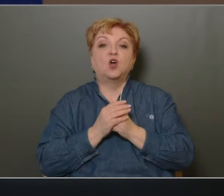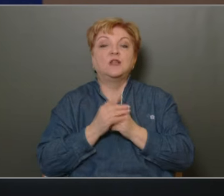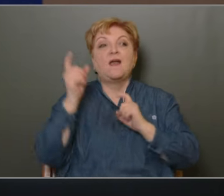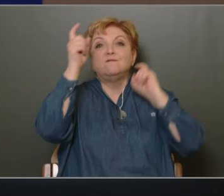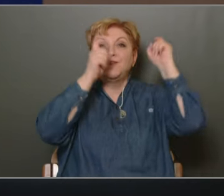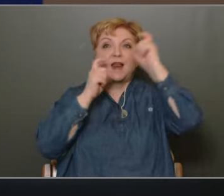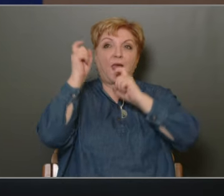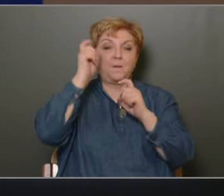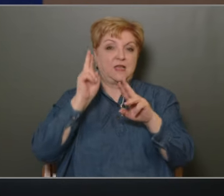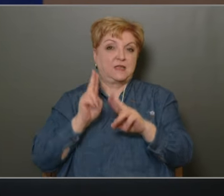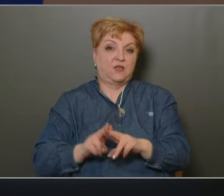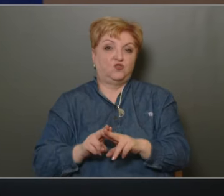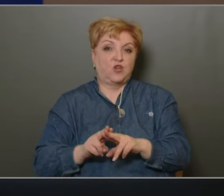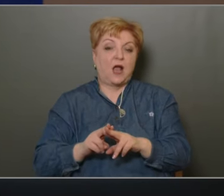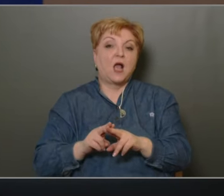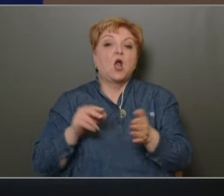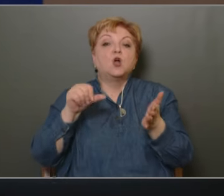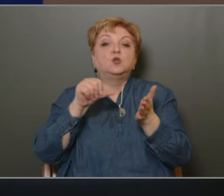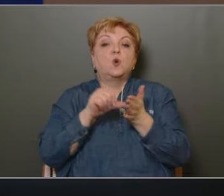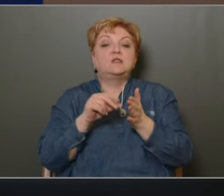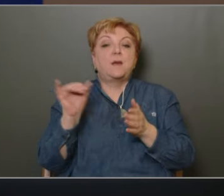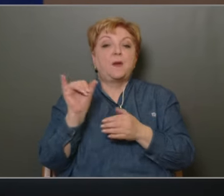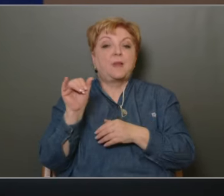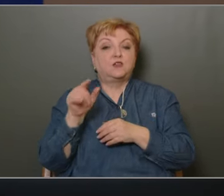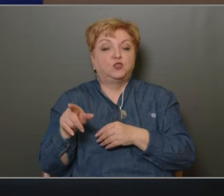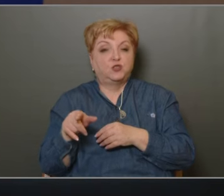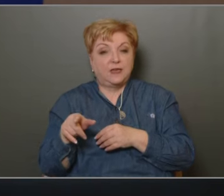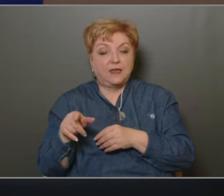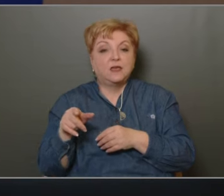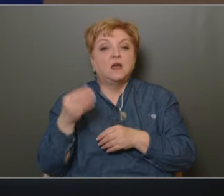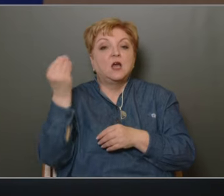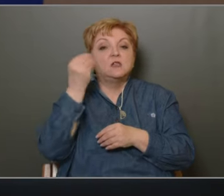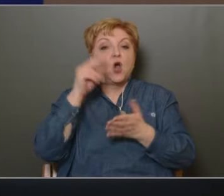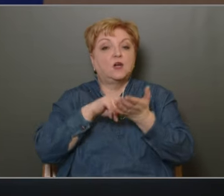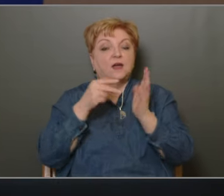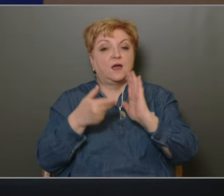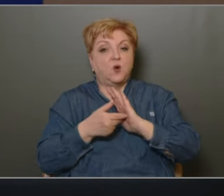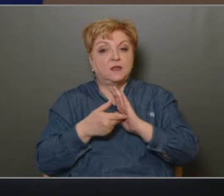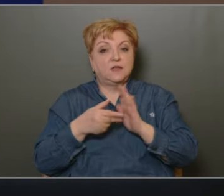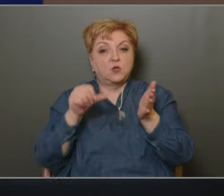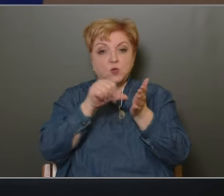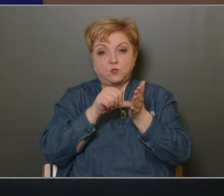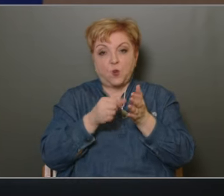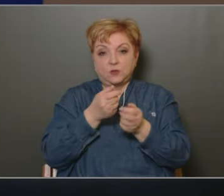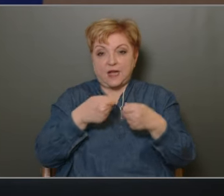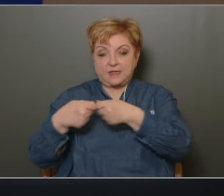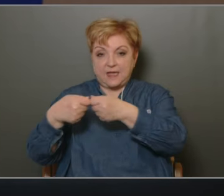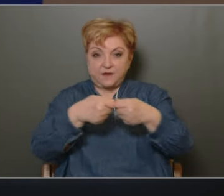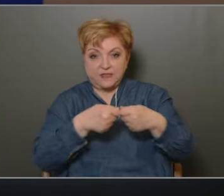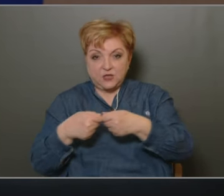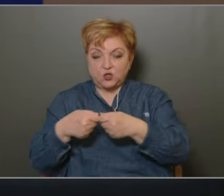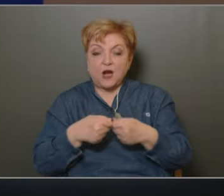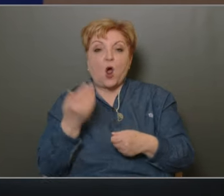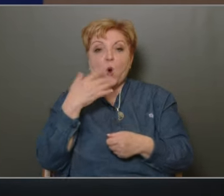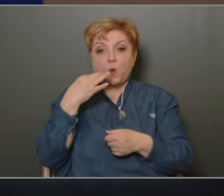véleményezésre a középesti tankerületi központ átszervezésé kezdeményezésével kapcsolatban Holotnés